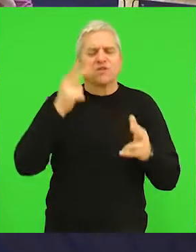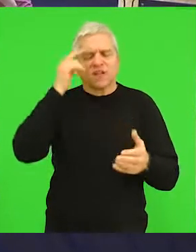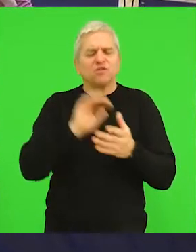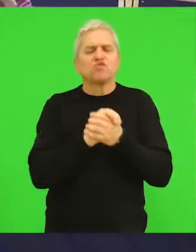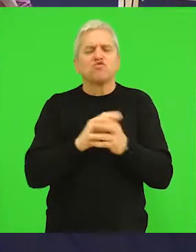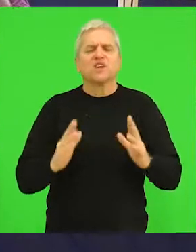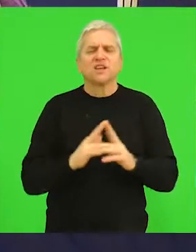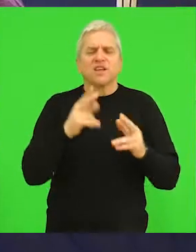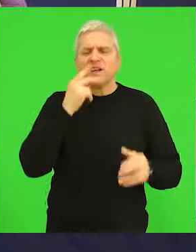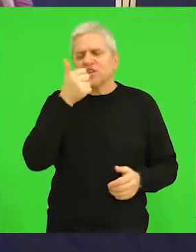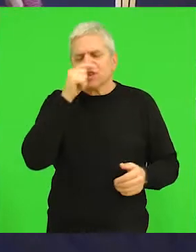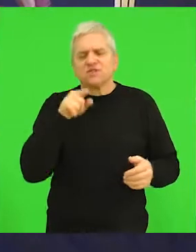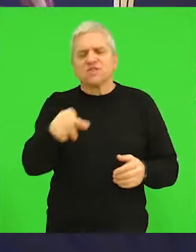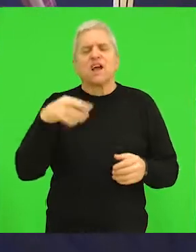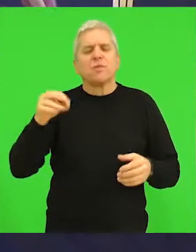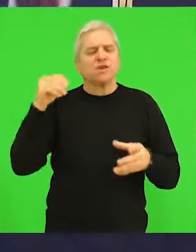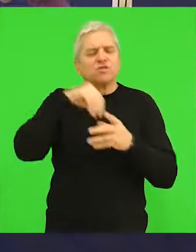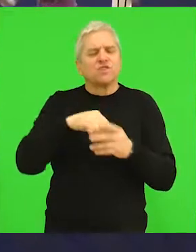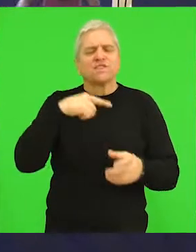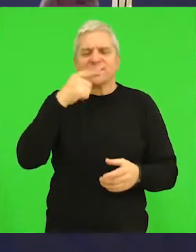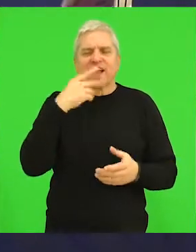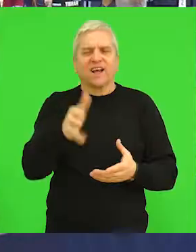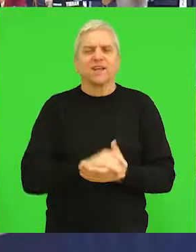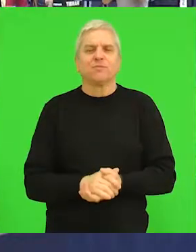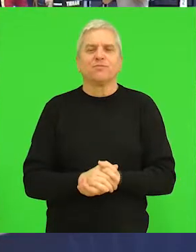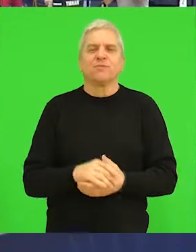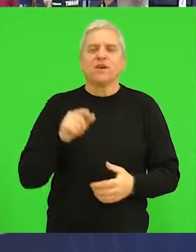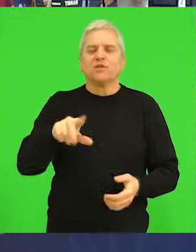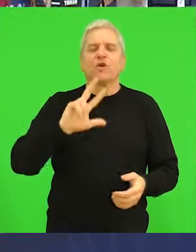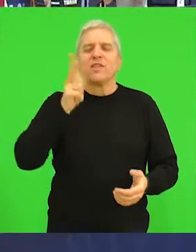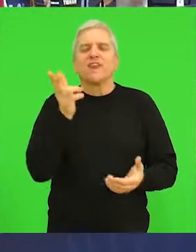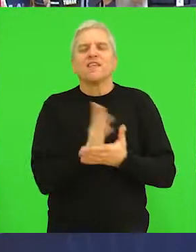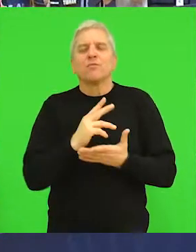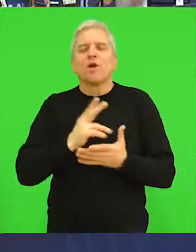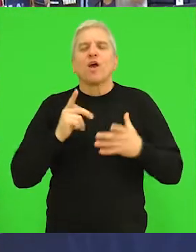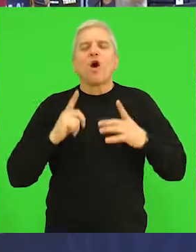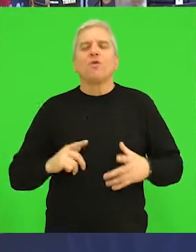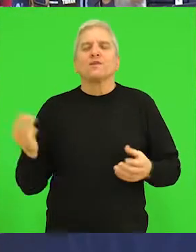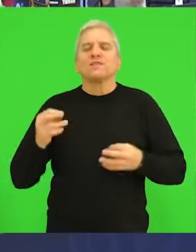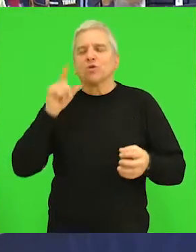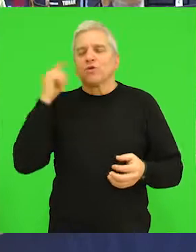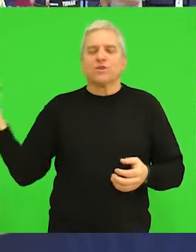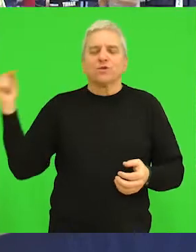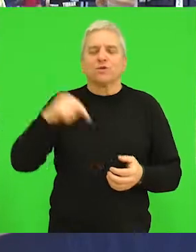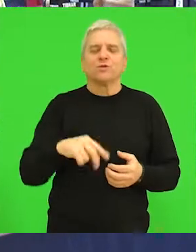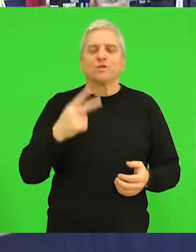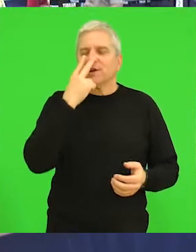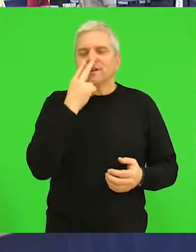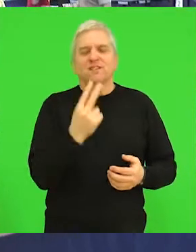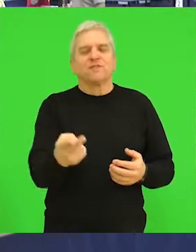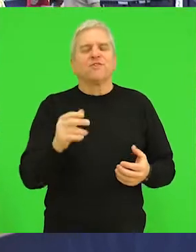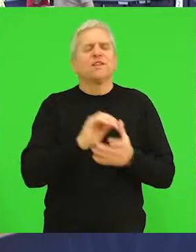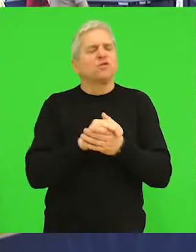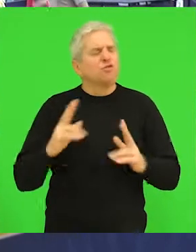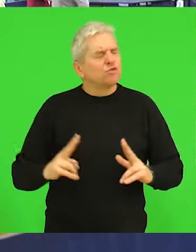i druženju igrača što su i sami učestnici turnira potvrdili. To je ono treće polovreme zavlaz u čega ljudi dolaze da se vide